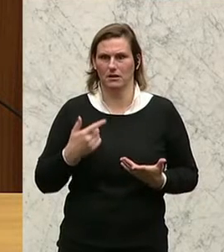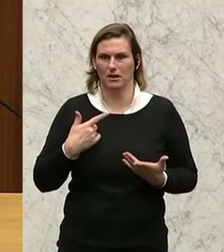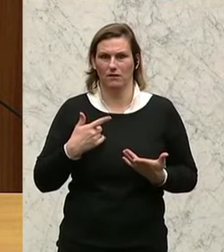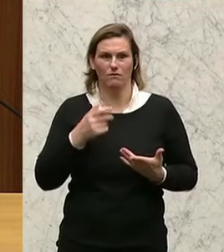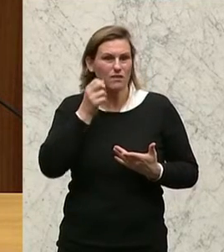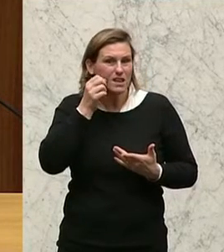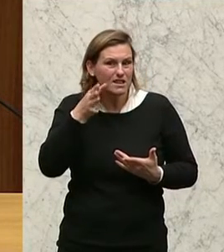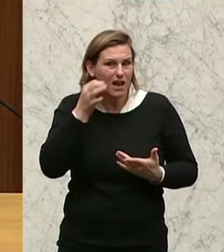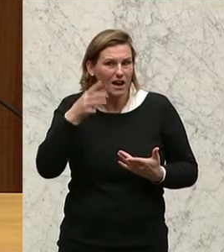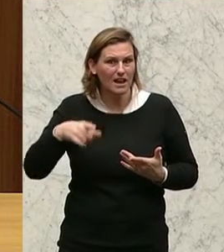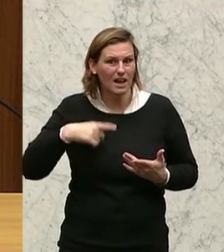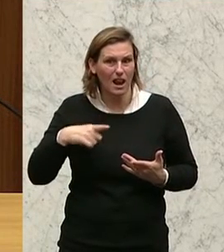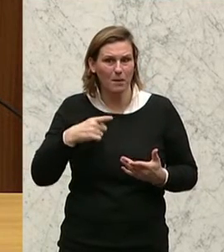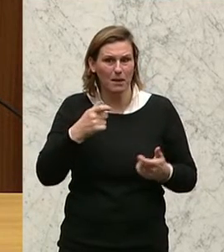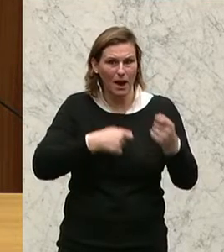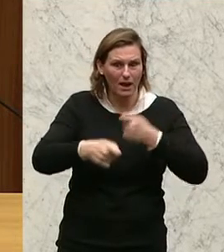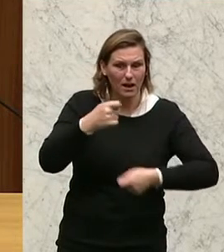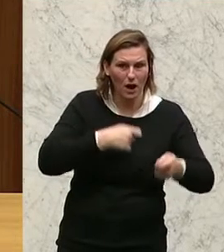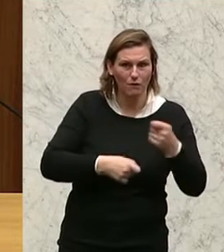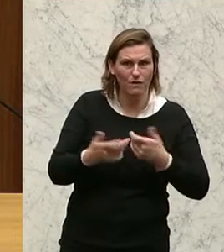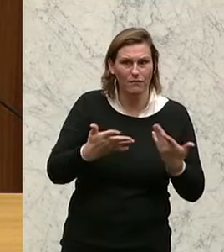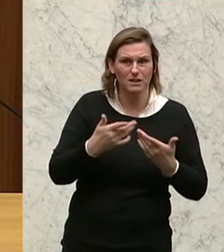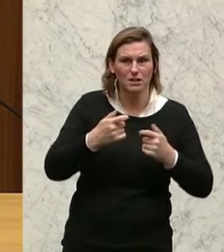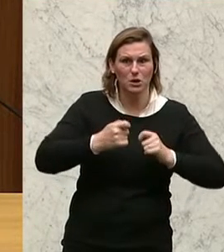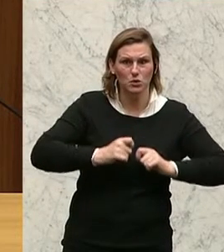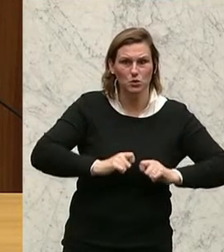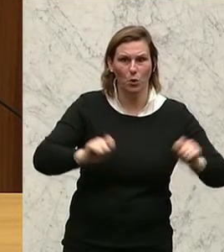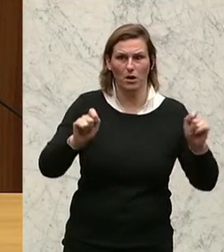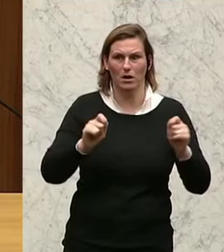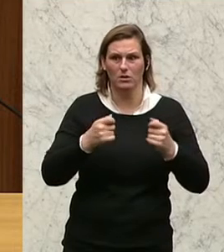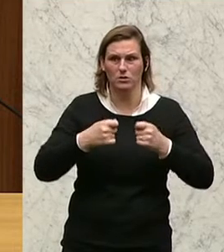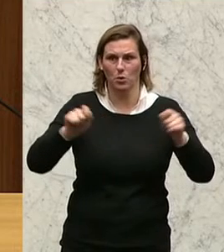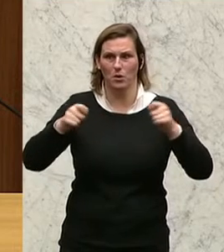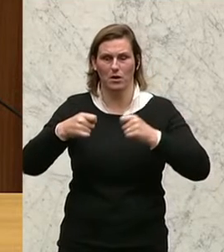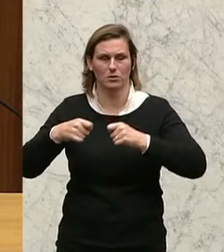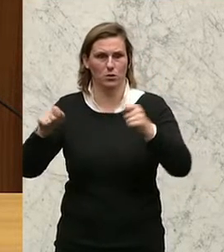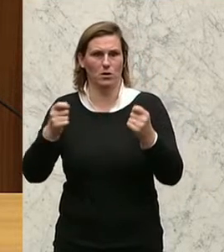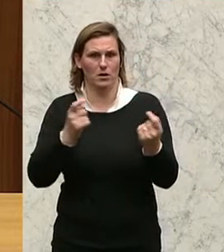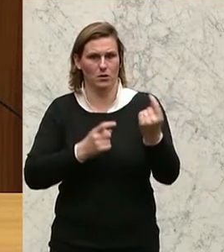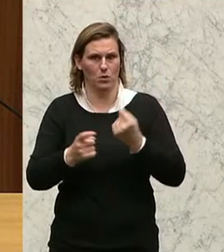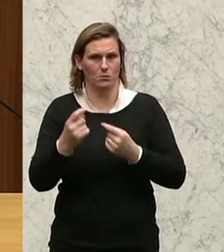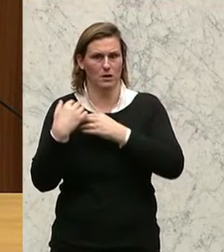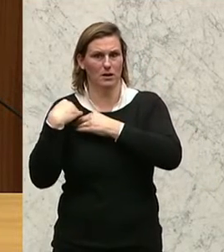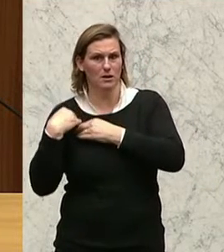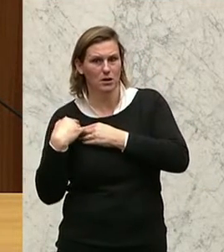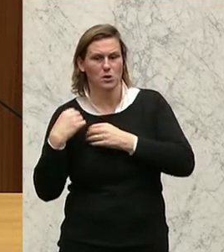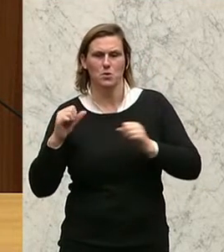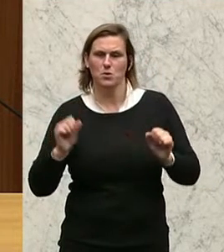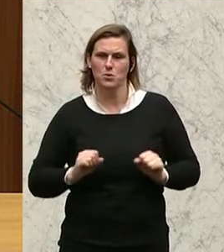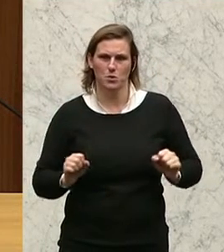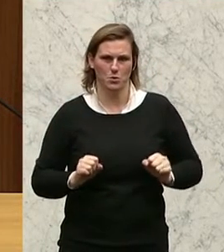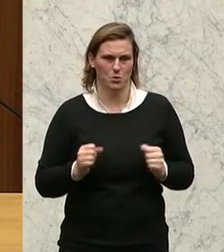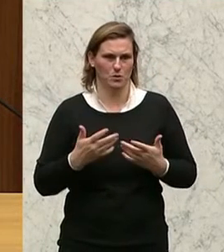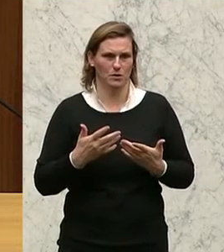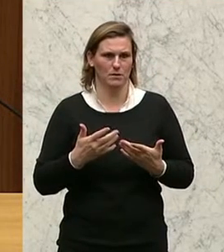täglichen Lebens und des täglichen Bedarfs sind die Teuerungsraten, meine sehr geehrten Damen und Herren, exorbitant